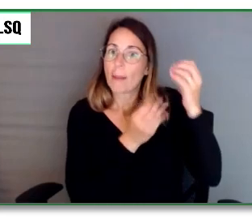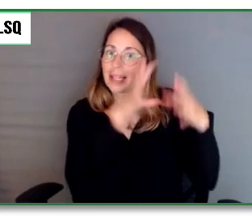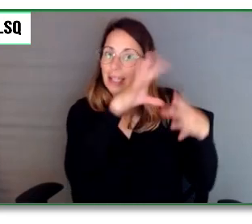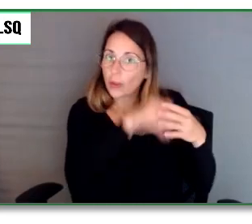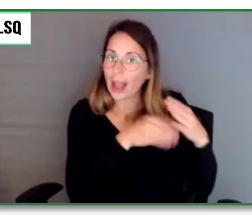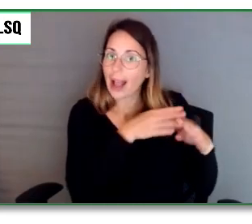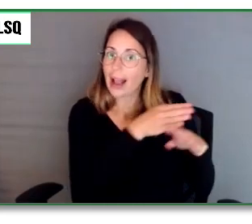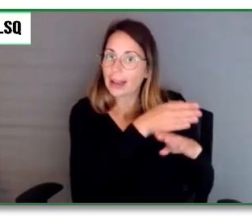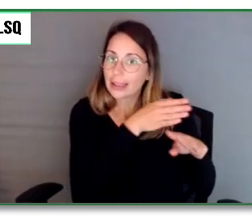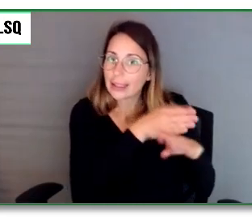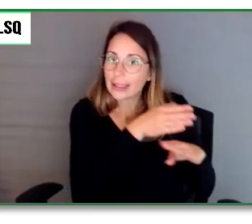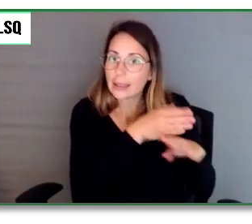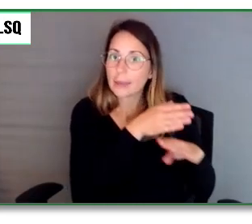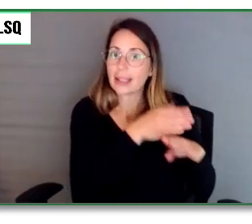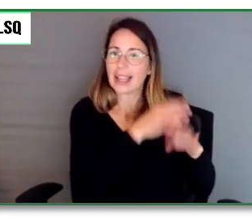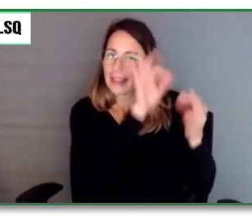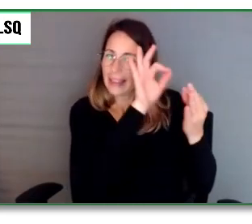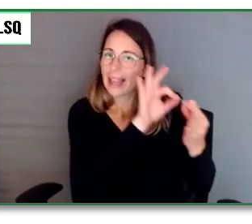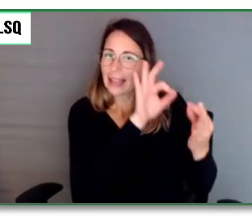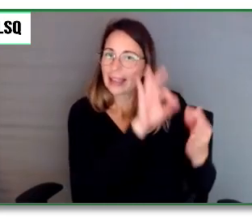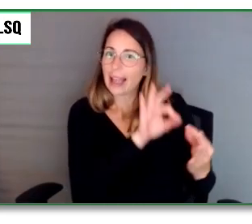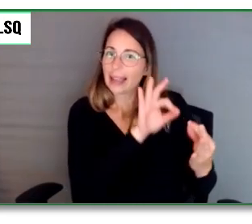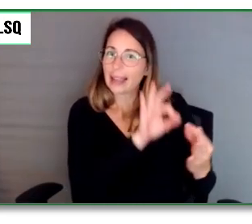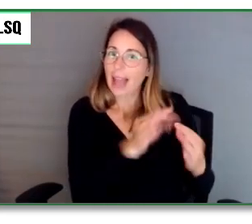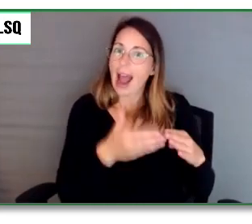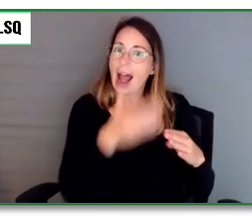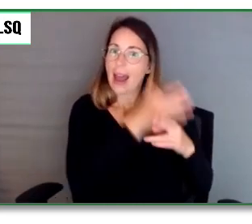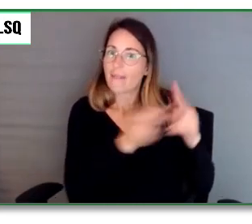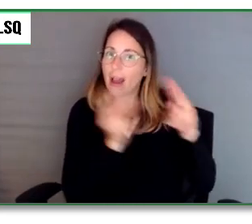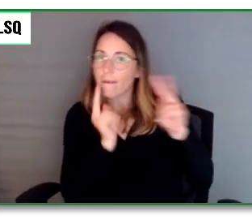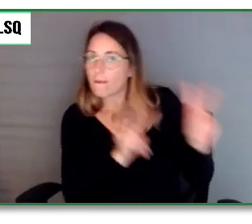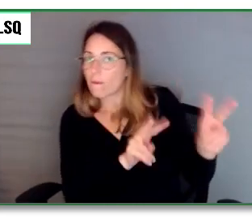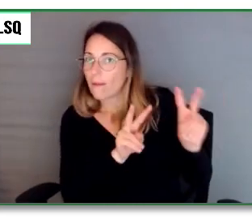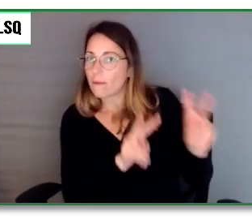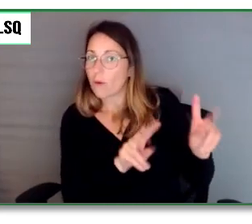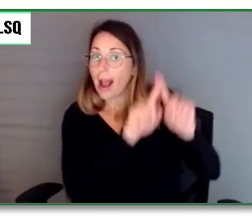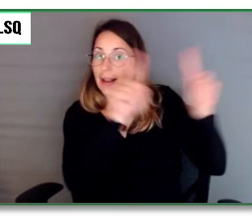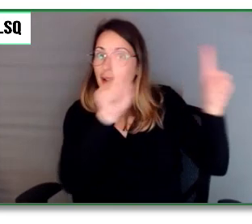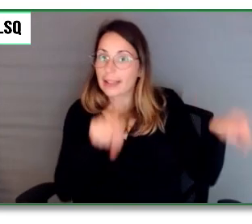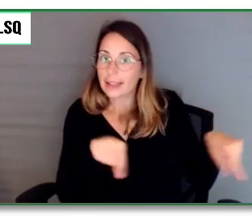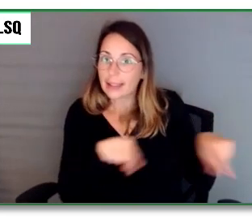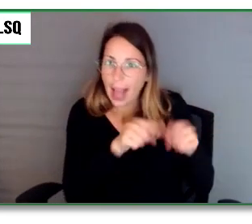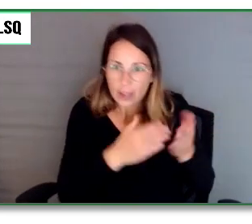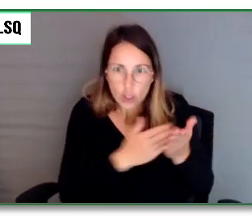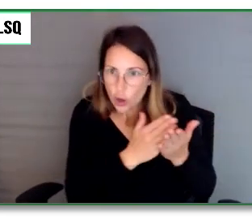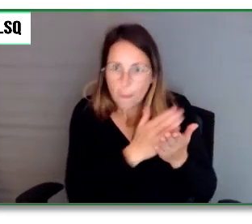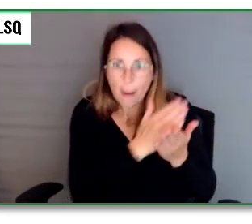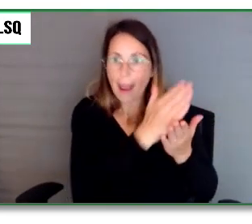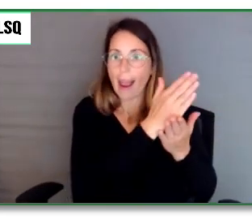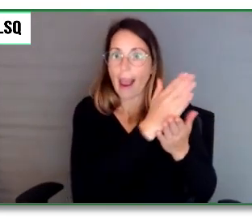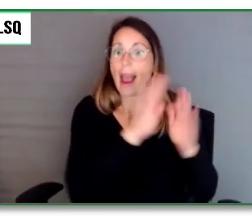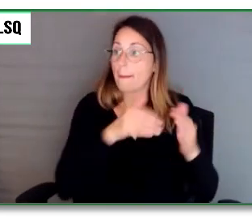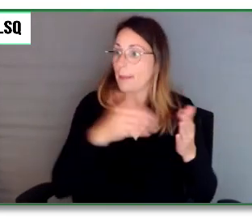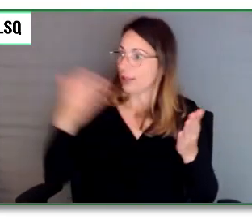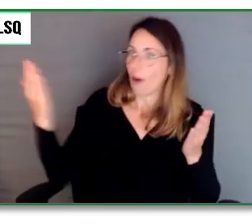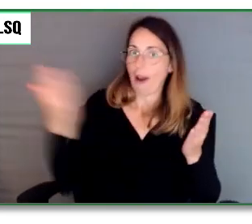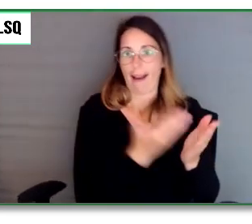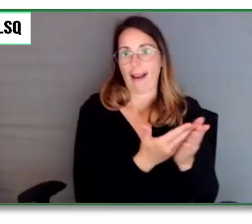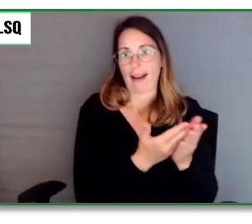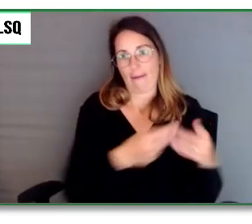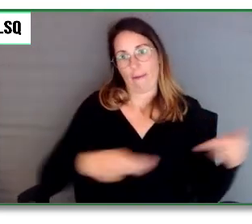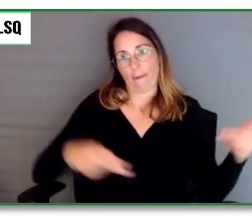visionner à l'avance et une fois qu'on se rend au parc est tout à fait essentiel. Et comment il faut former le personnel,